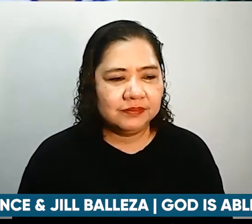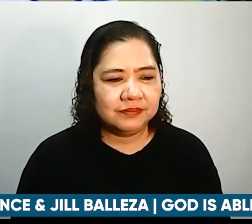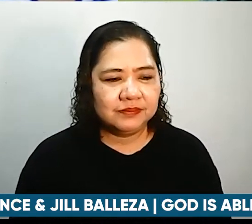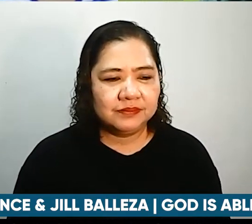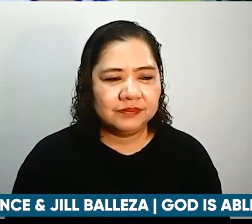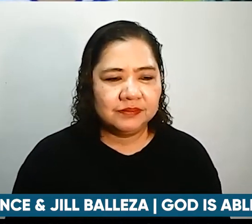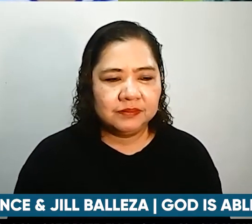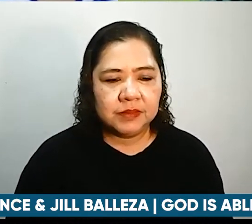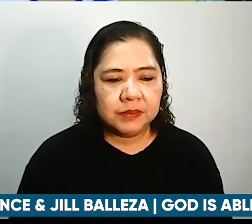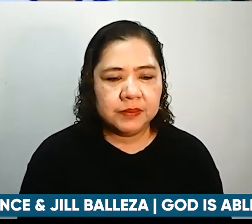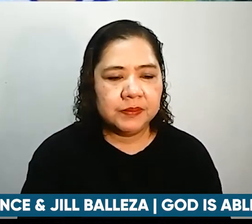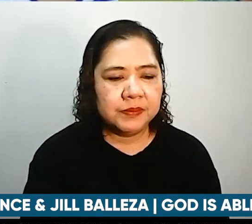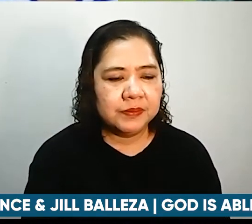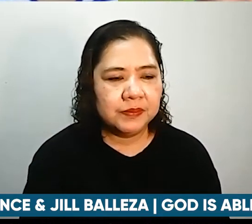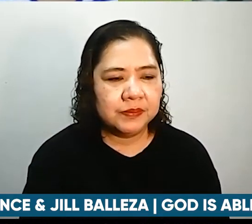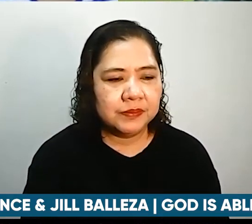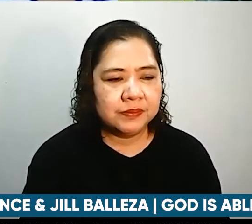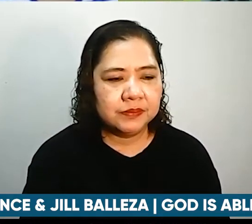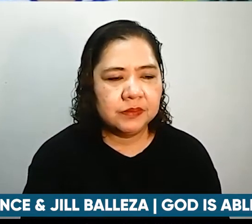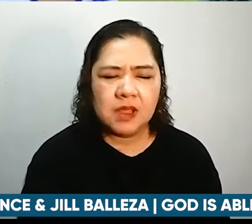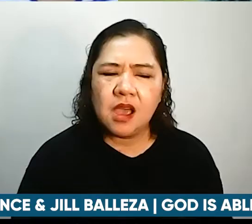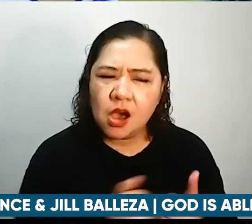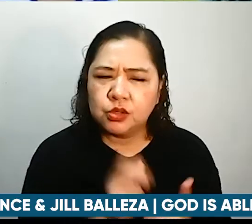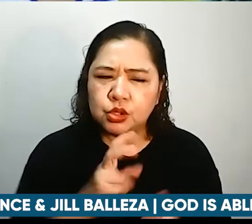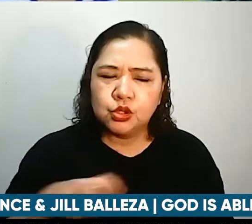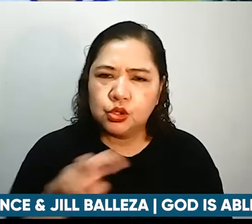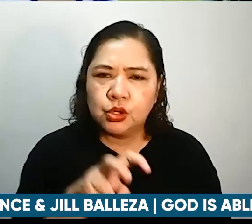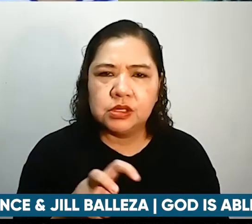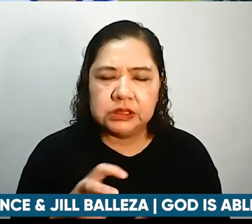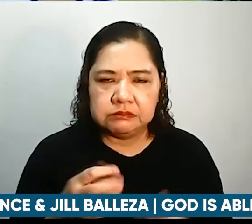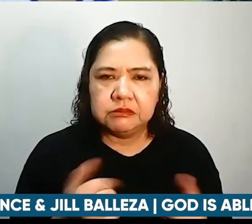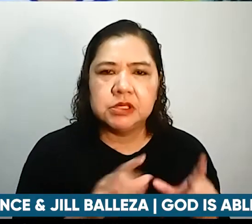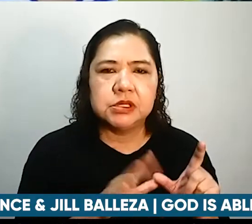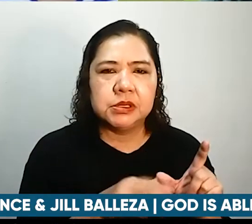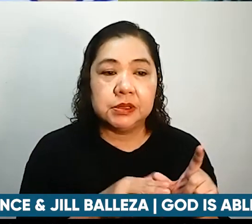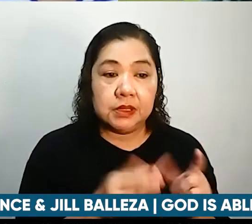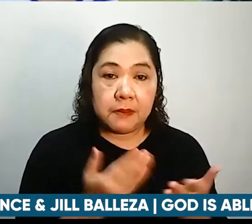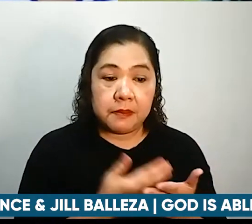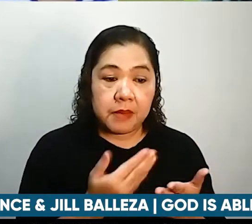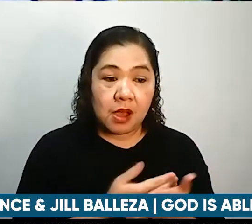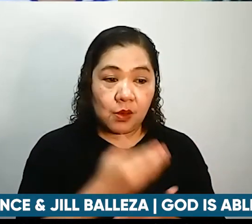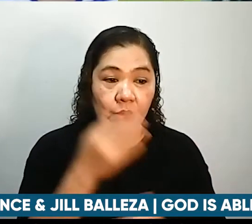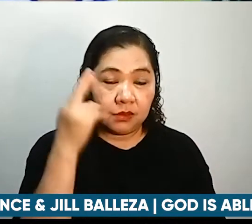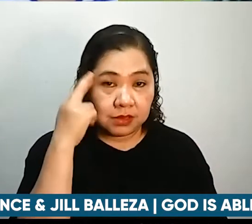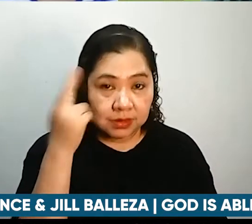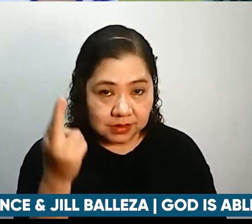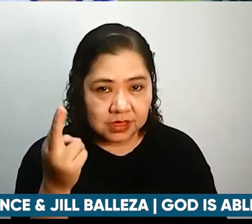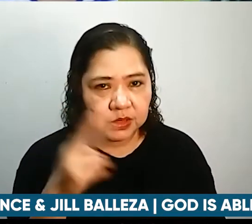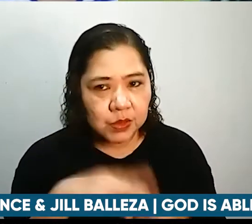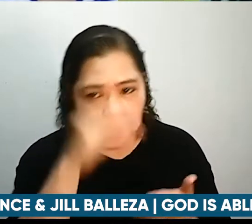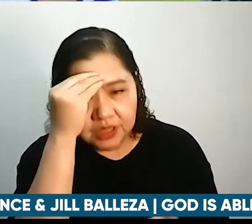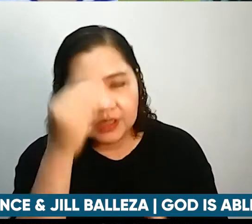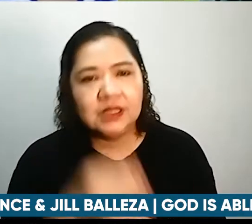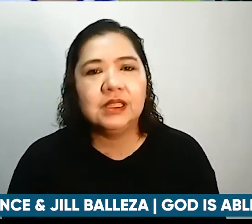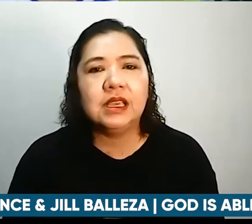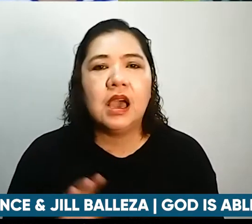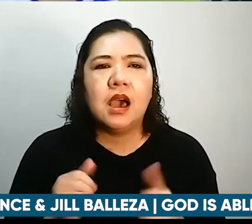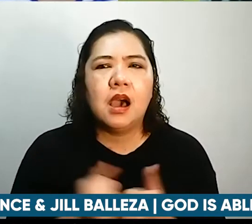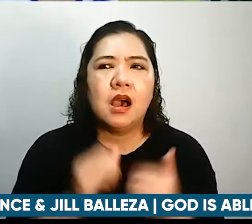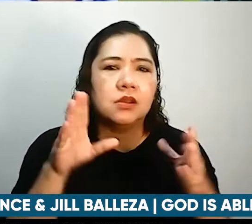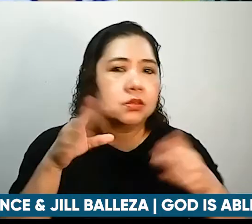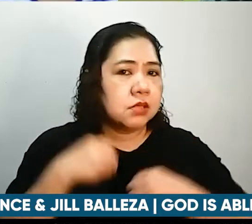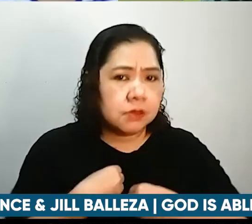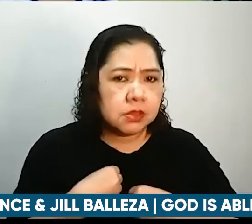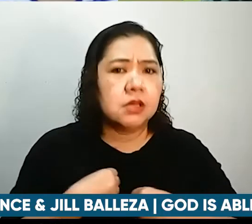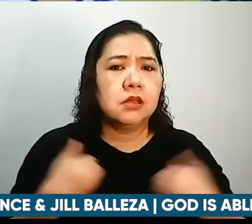inyong journey sa kapansanan na ito meron na po ba kayong mga bagong realizations kamusta po ang acceptance may mga challenges